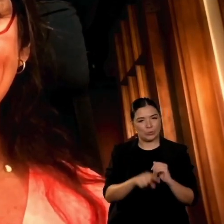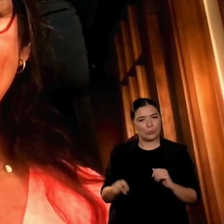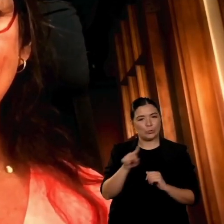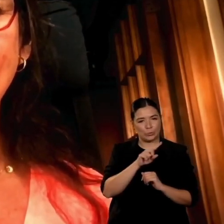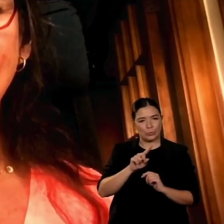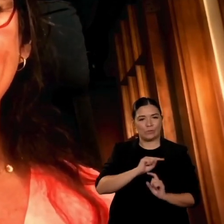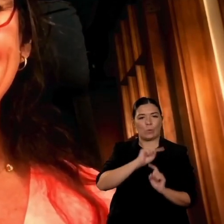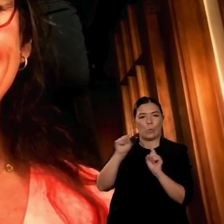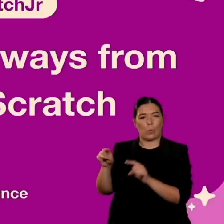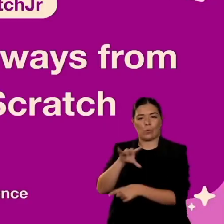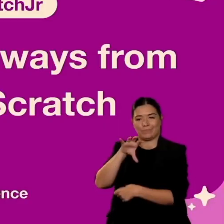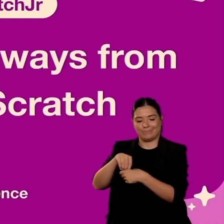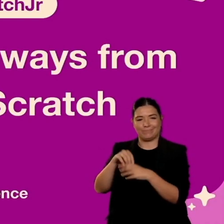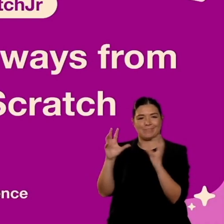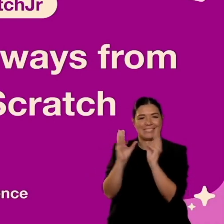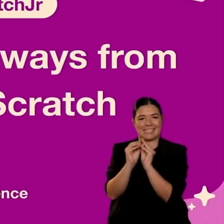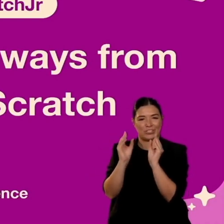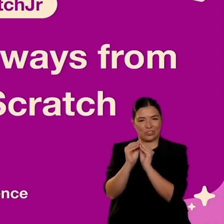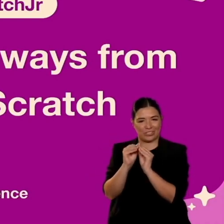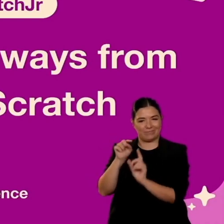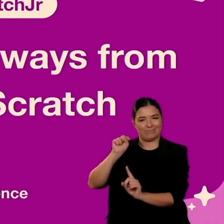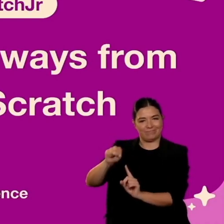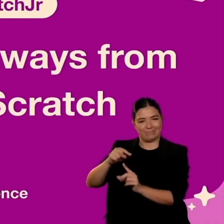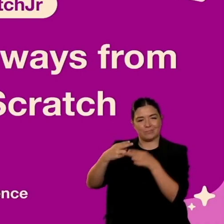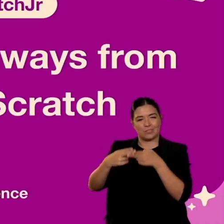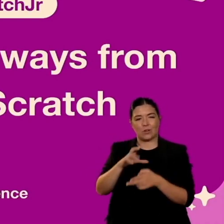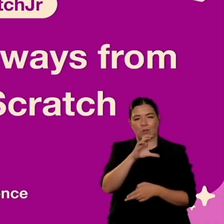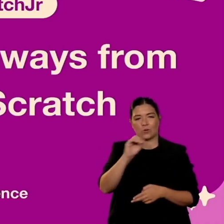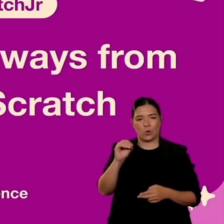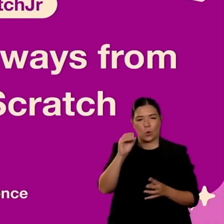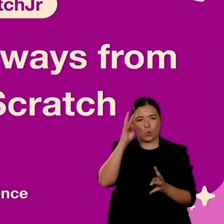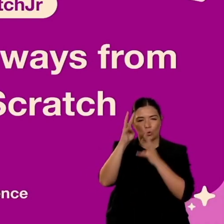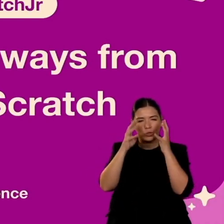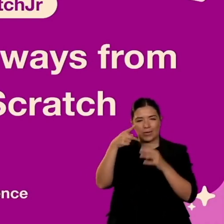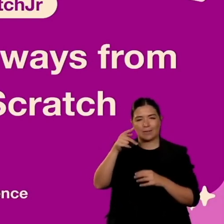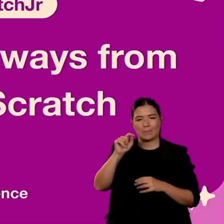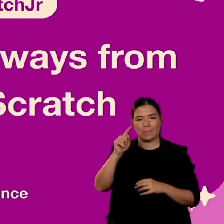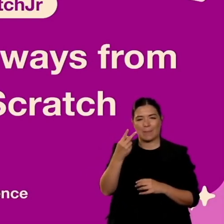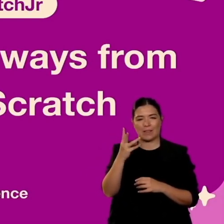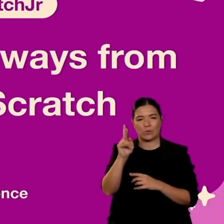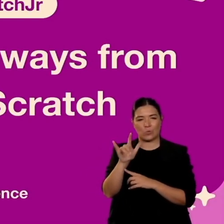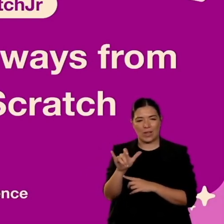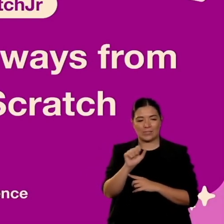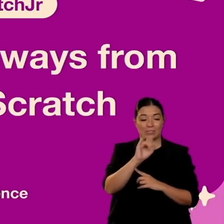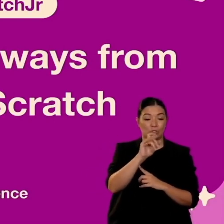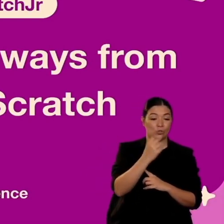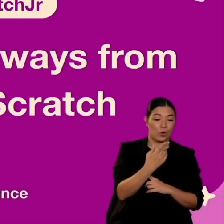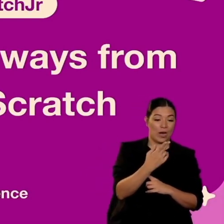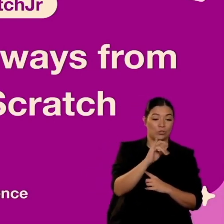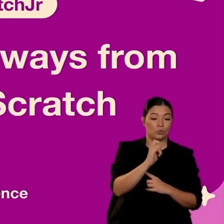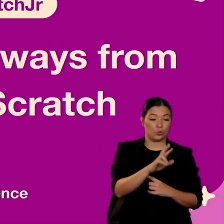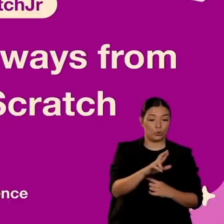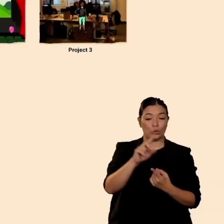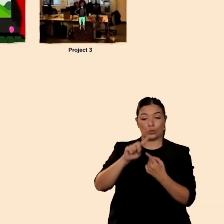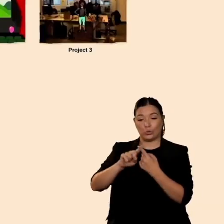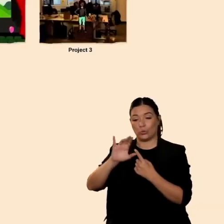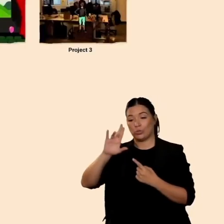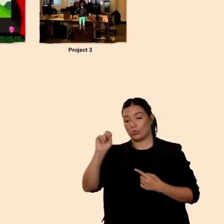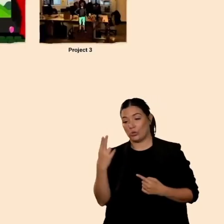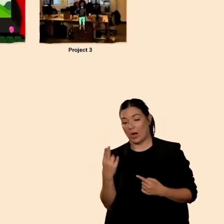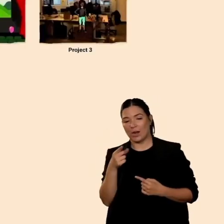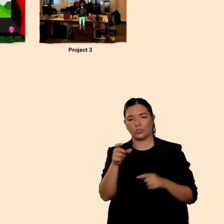esplorare e per poter fare questa transizione dallo Scratch Junior allo Scratch la filosofia è la stessa possiamo